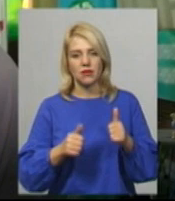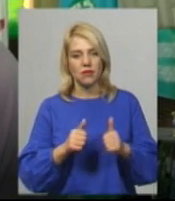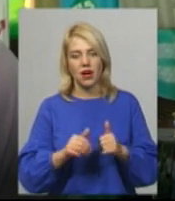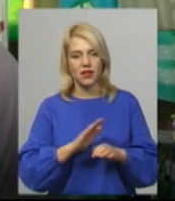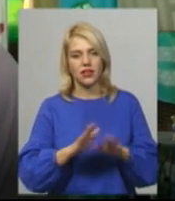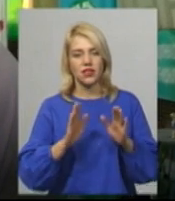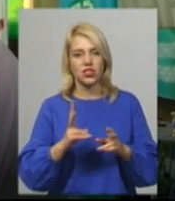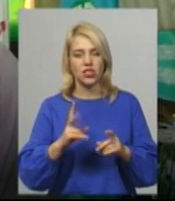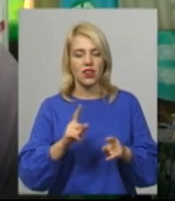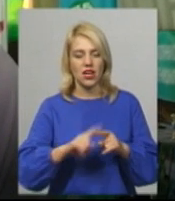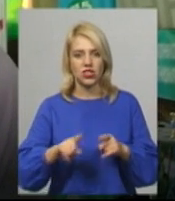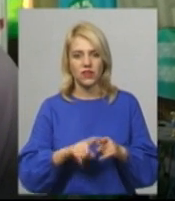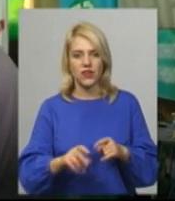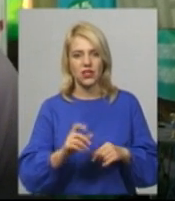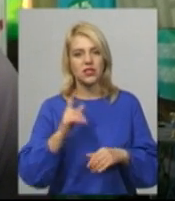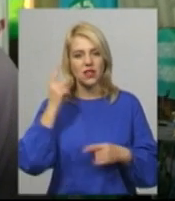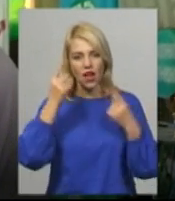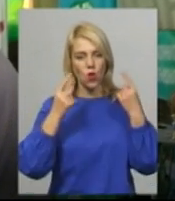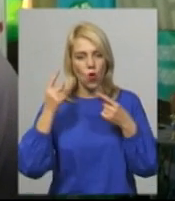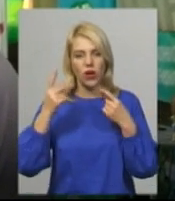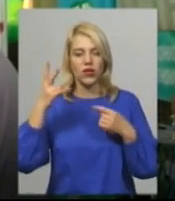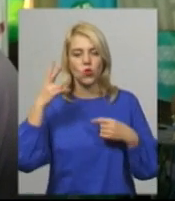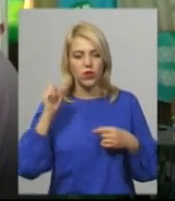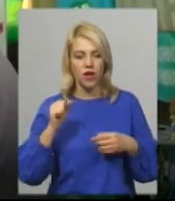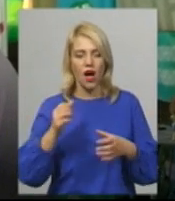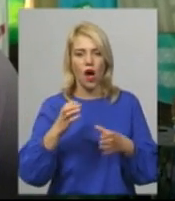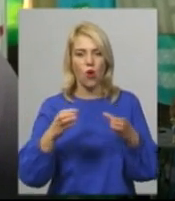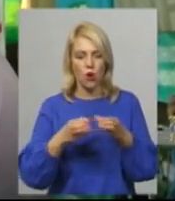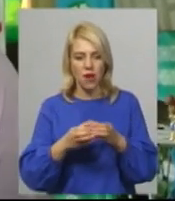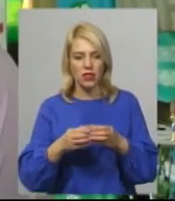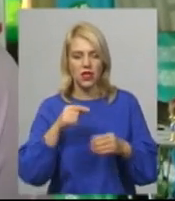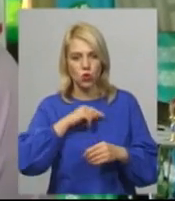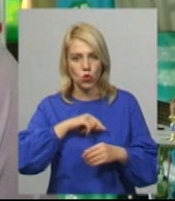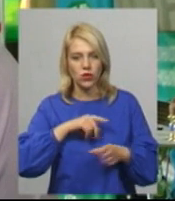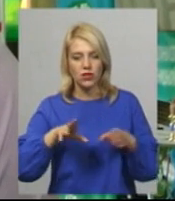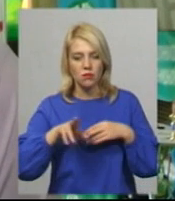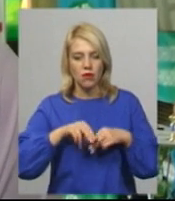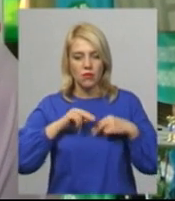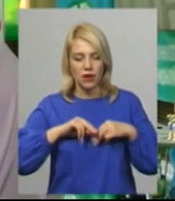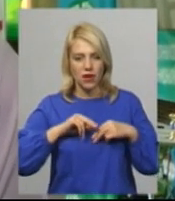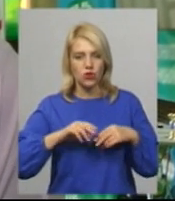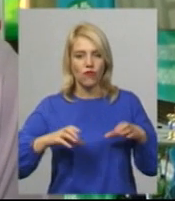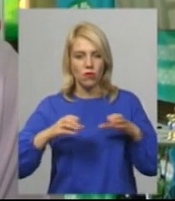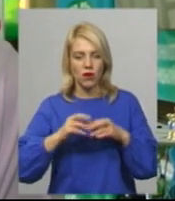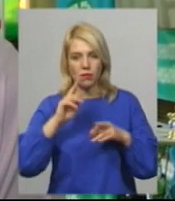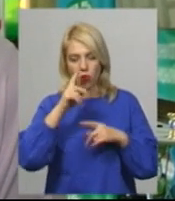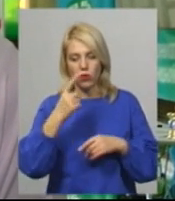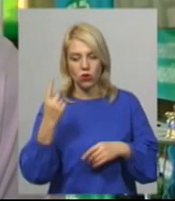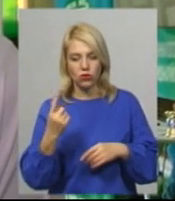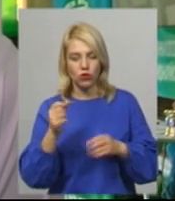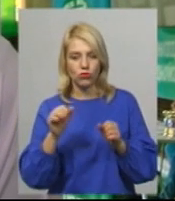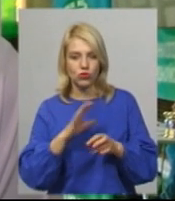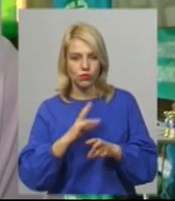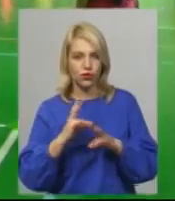швидкість, на логіку, на командний дух, на співпрацю в команді, адже помилка одного вартує помилки для